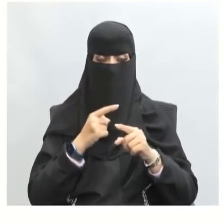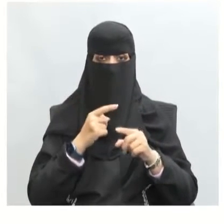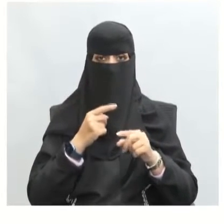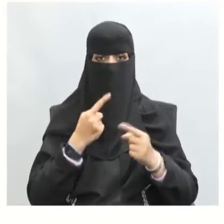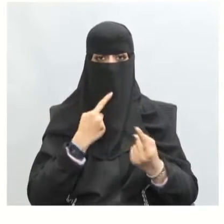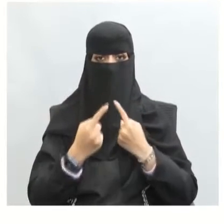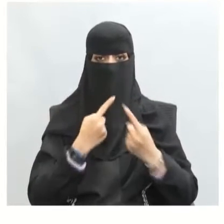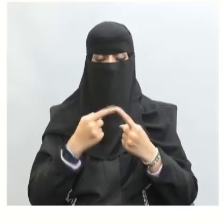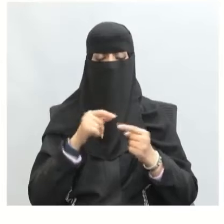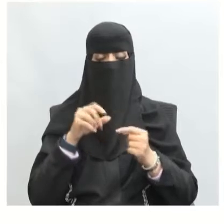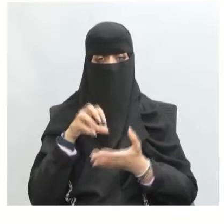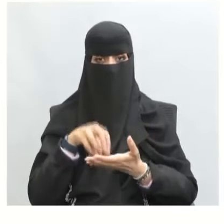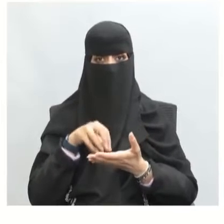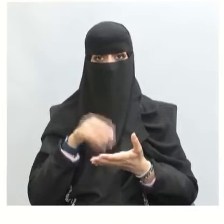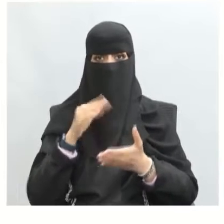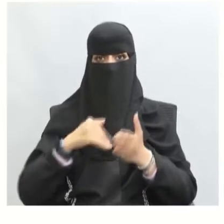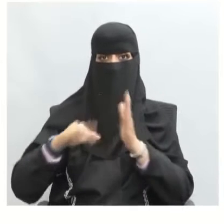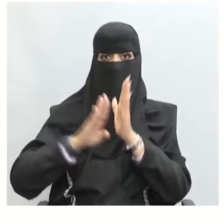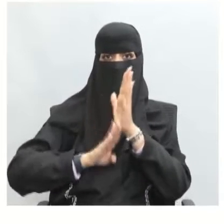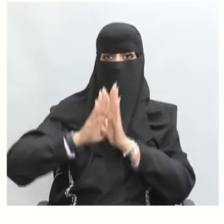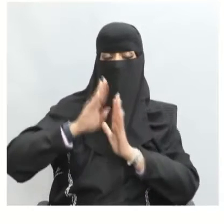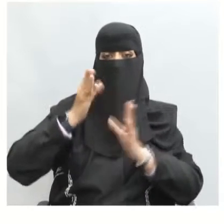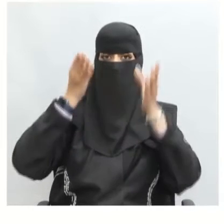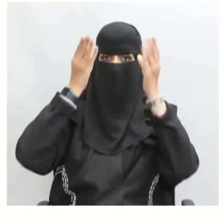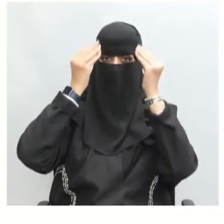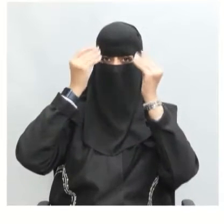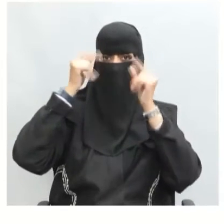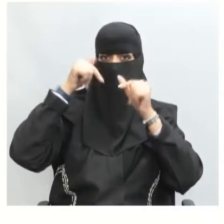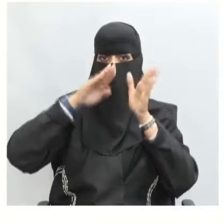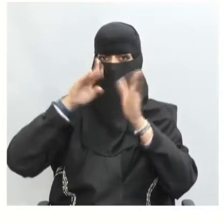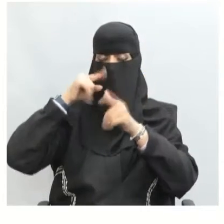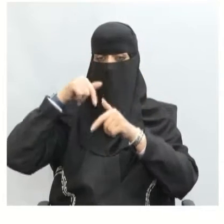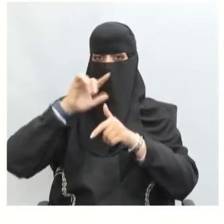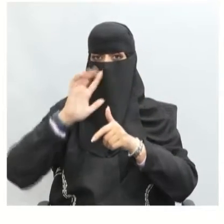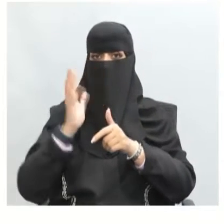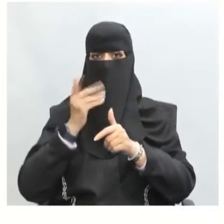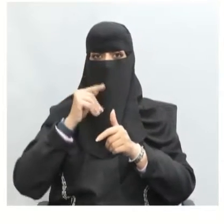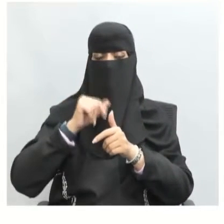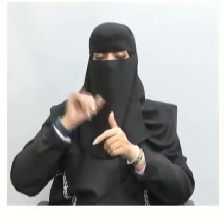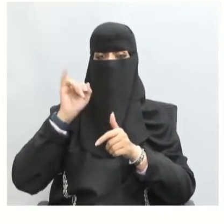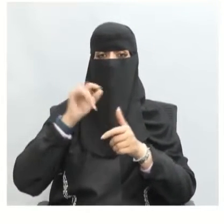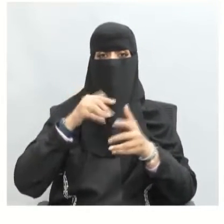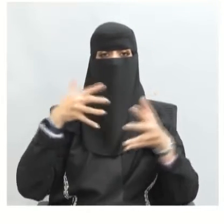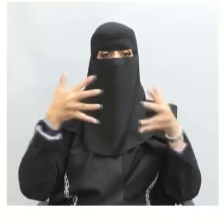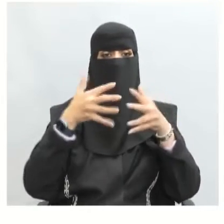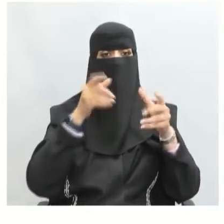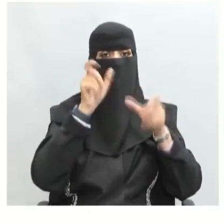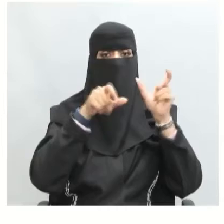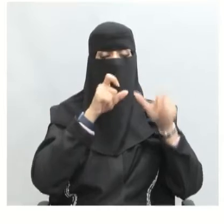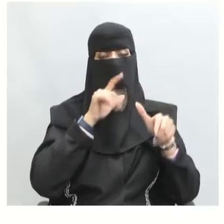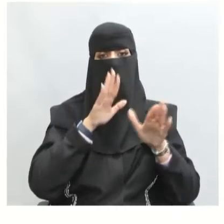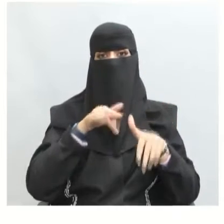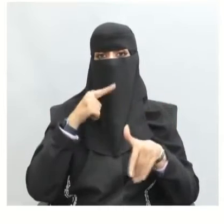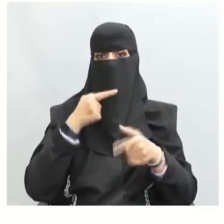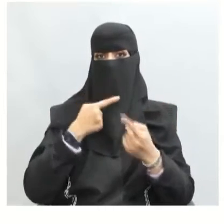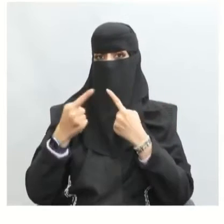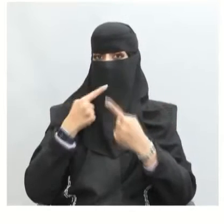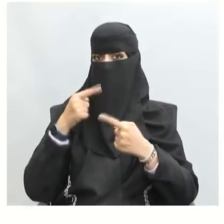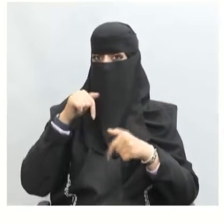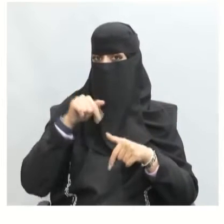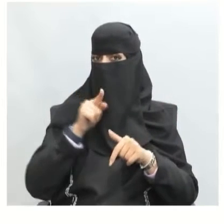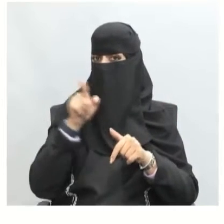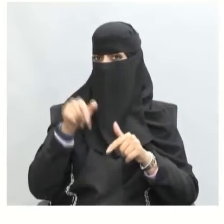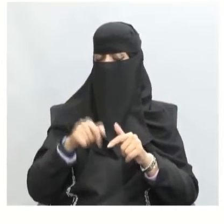الحضاري والثقافي للأمم والشعوب إذن الحوار